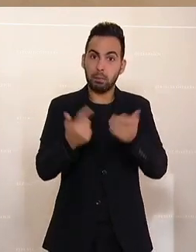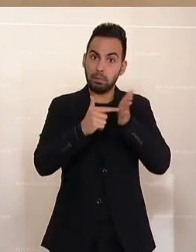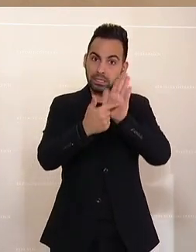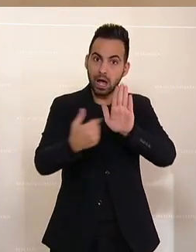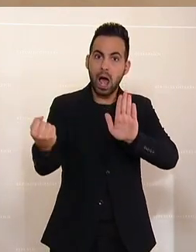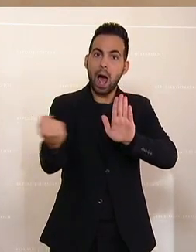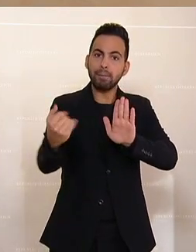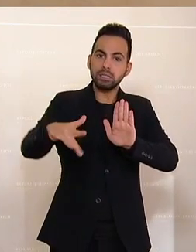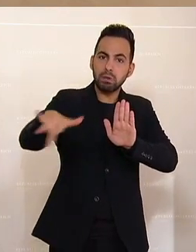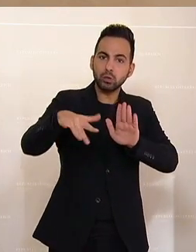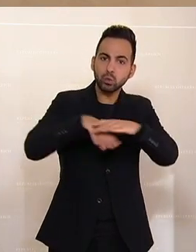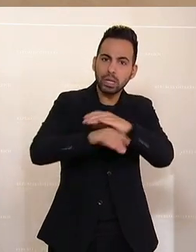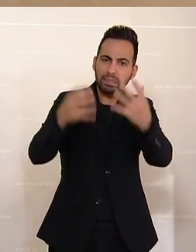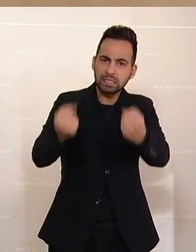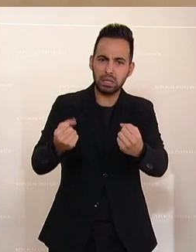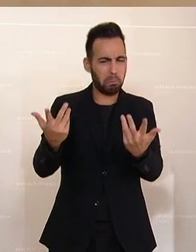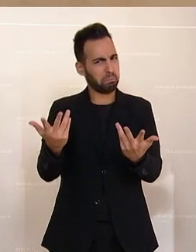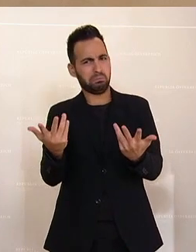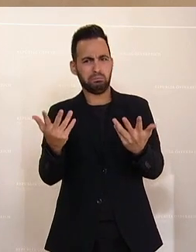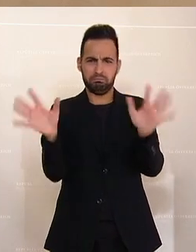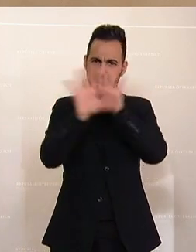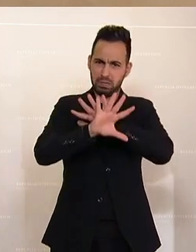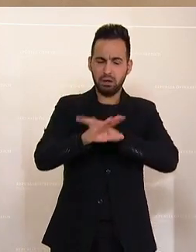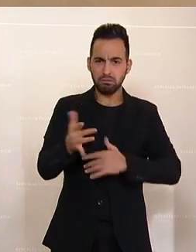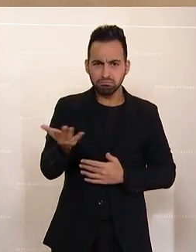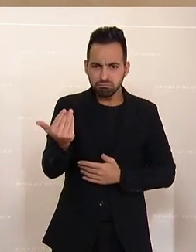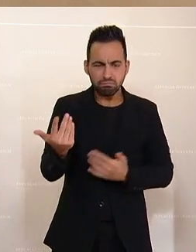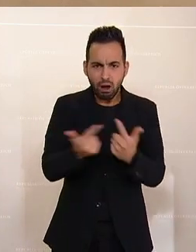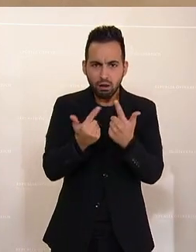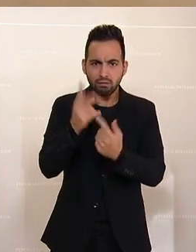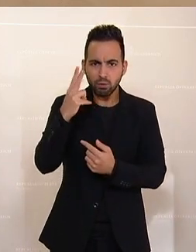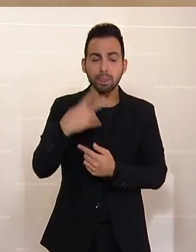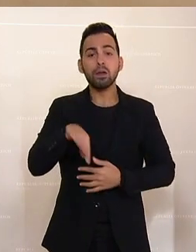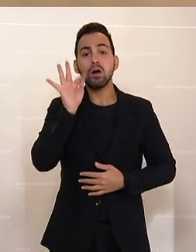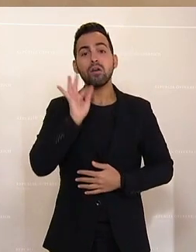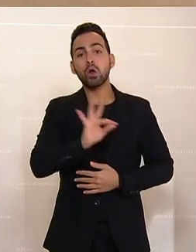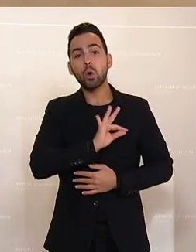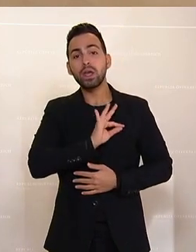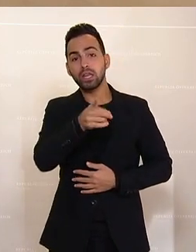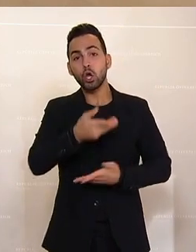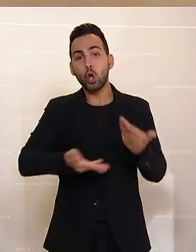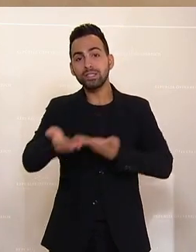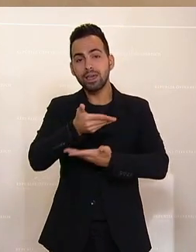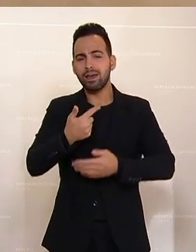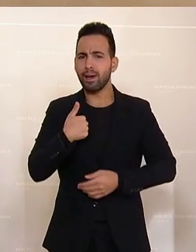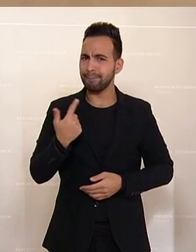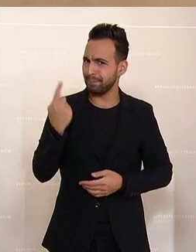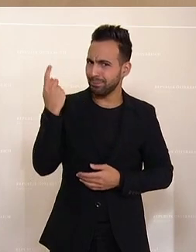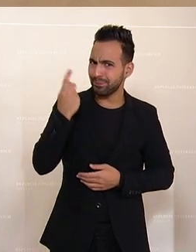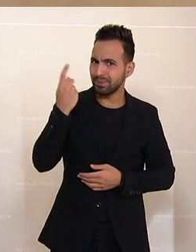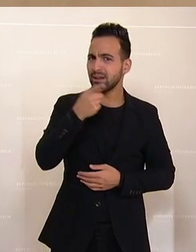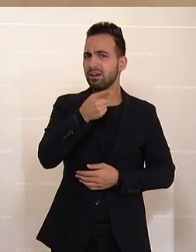Arbeitsplätze und Unternehmen sichern. Vielleicht tust das noch an. Und vielleicht, Frau Kollegin Götze, hätten Sie sich